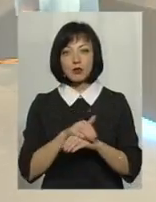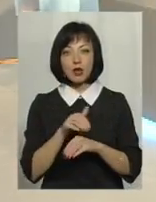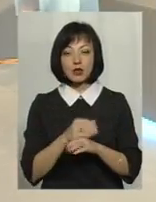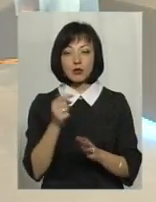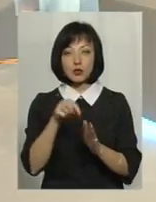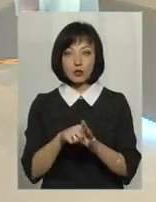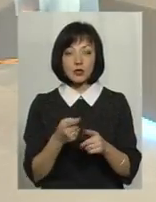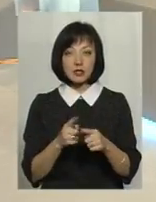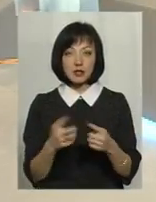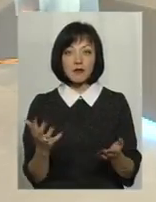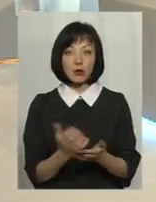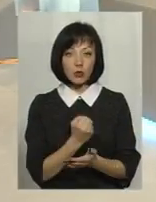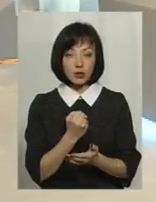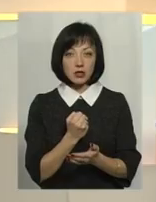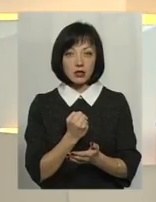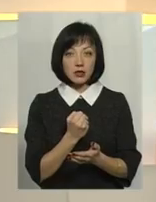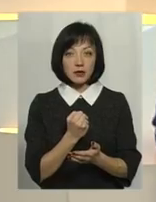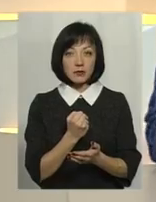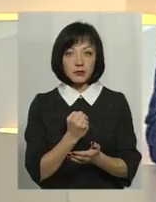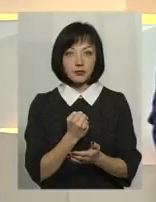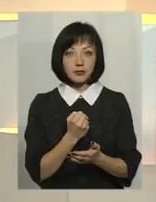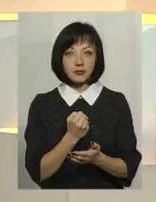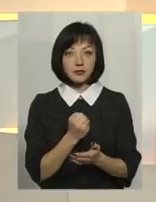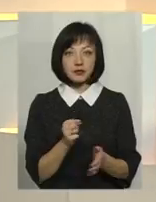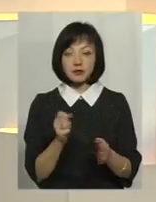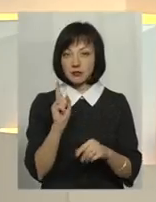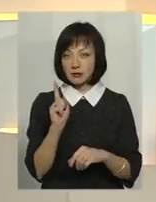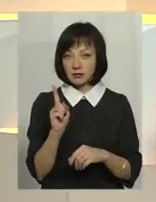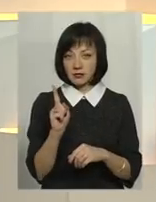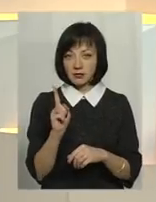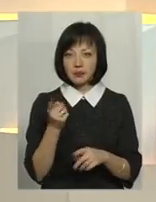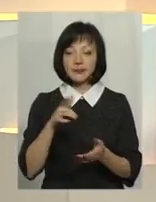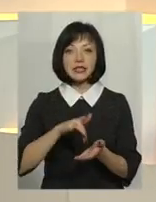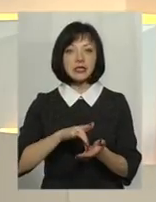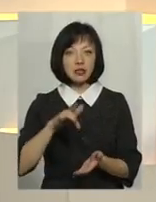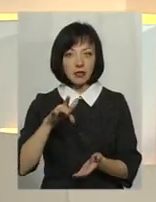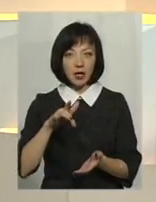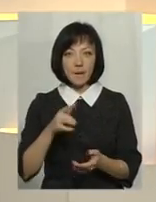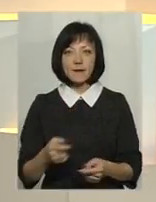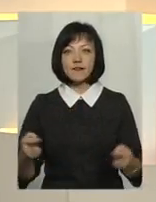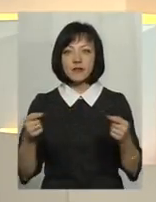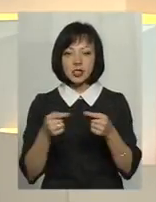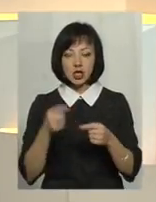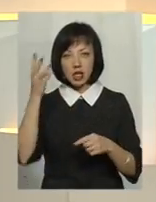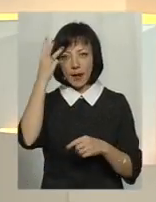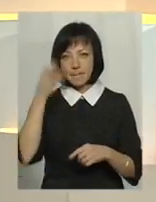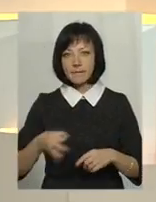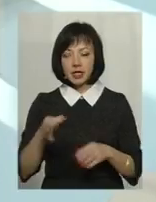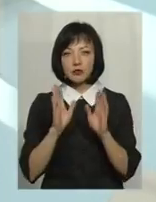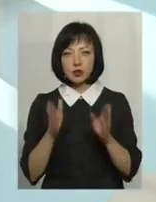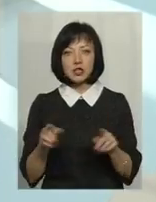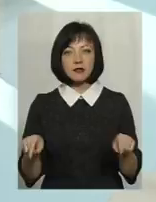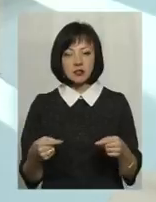по суті, це виходить разом з тим. Центр визначено, що на Хмельниччині буде створений.